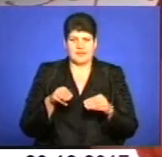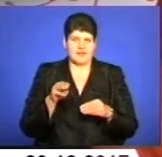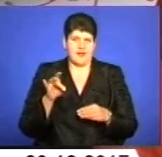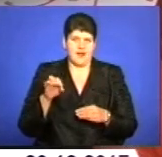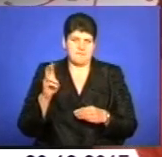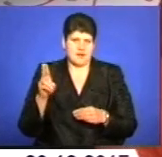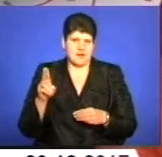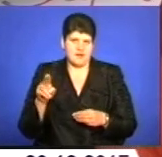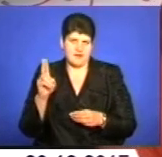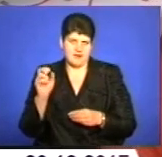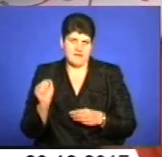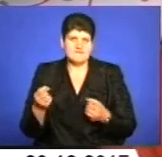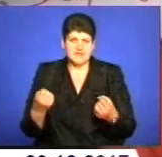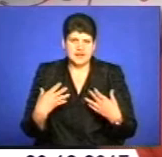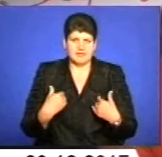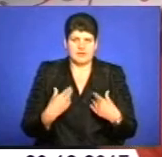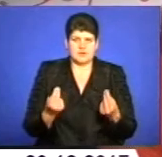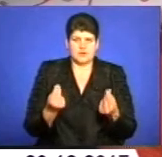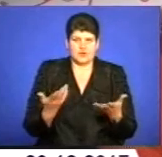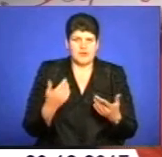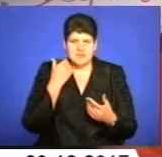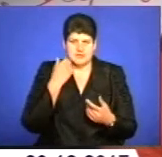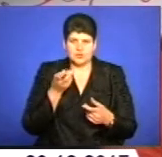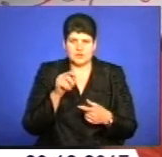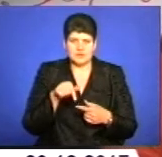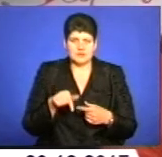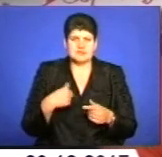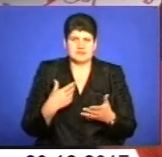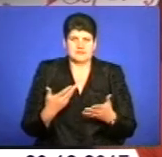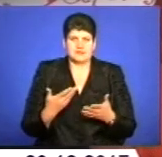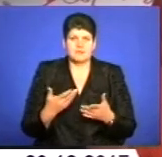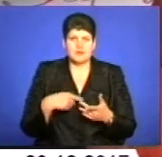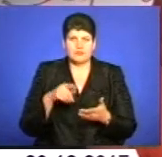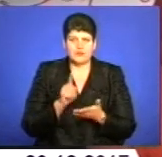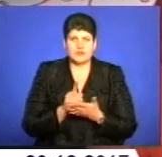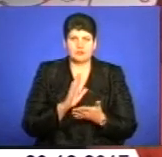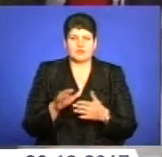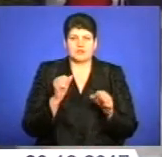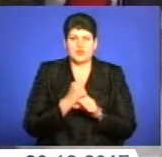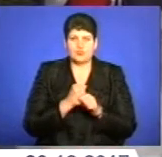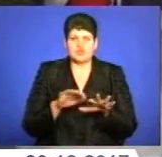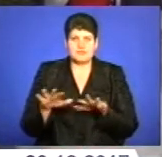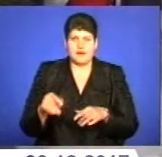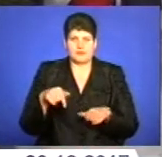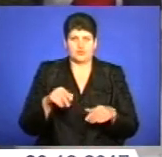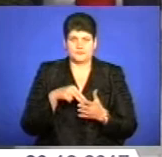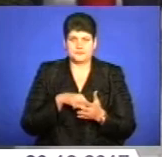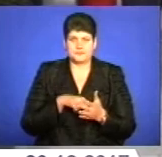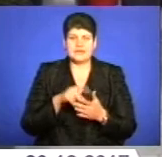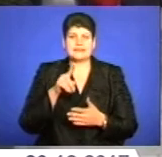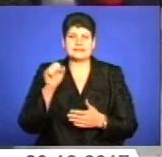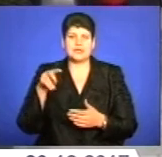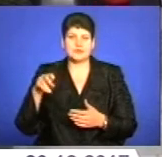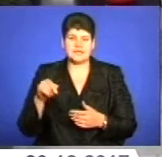Віддайте нам наші гроші. Ви думаєте, нам не встигно сюди прийти? Це низько. Ми повинні бути на своїх робочих місцях, а не тут. Залезецька лікарня